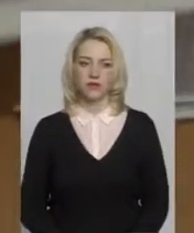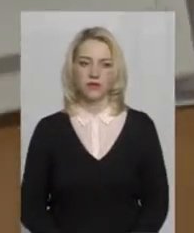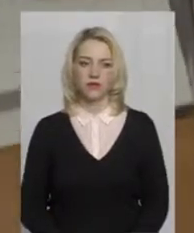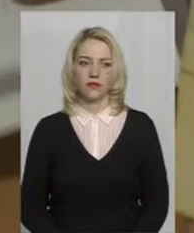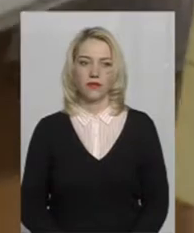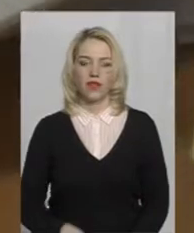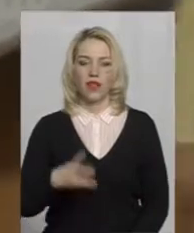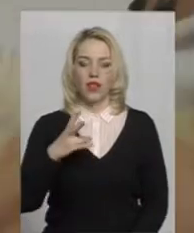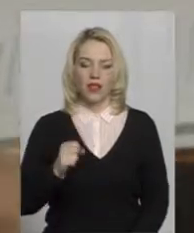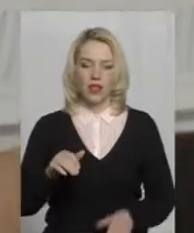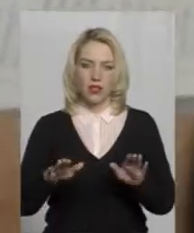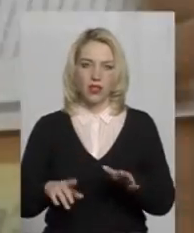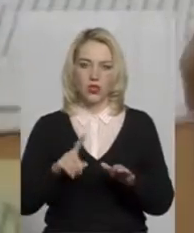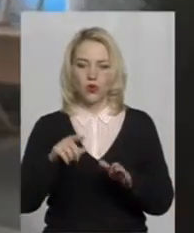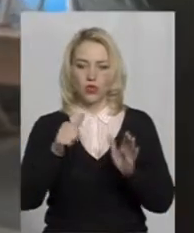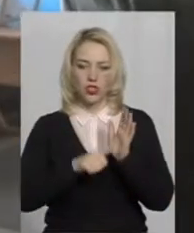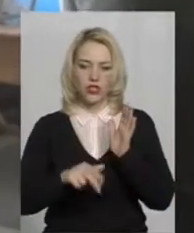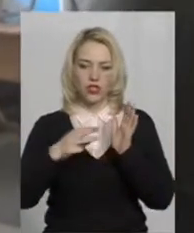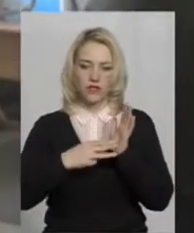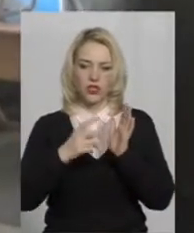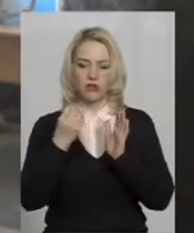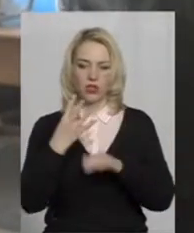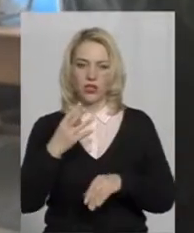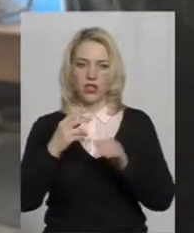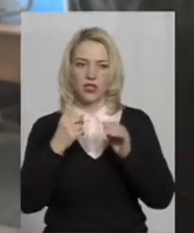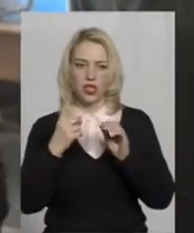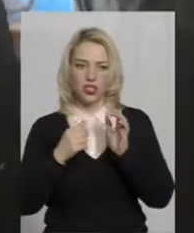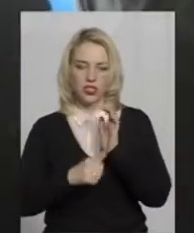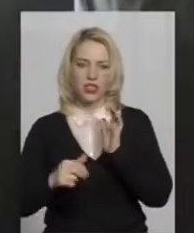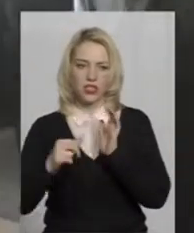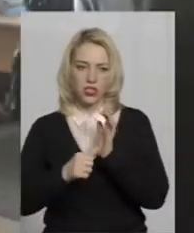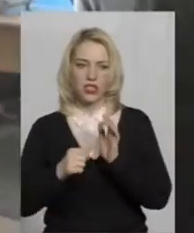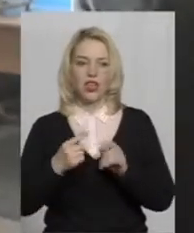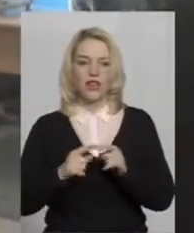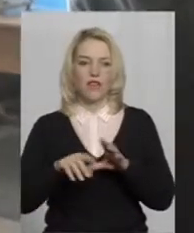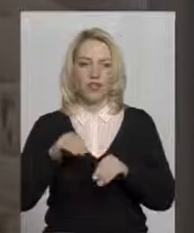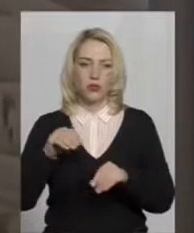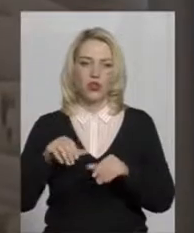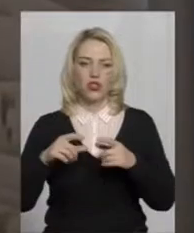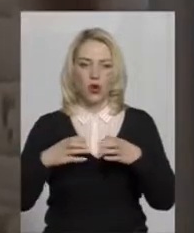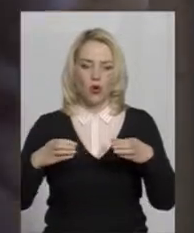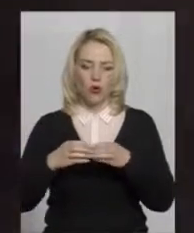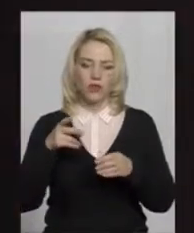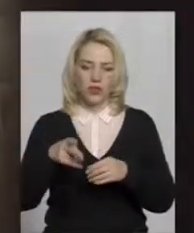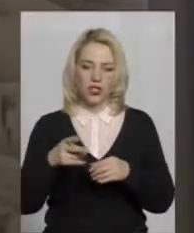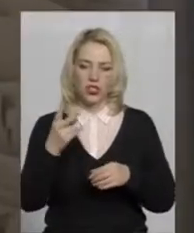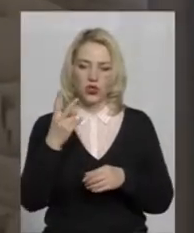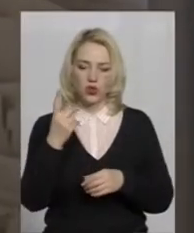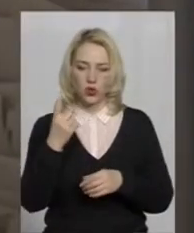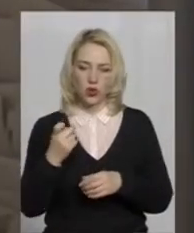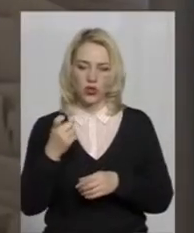На дільниці за номером 68 14 66 187-го виборчого округу 2103 виборці, 22